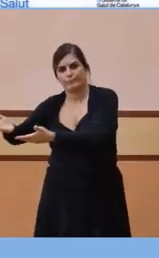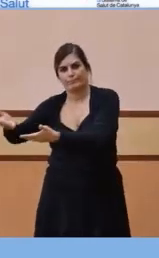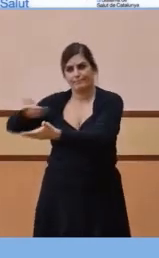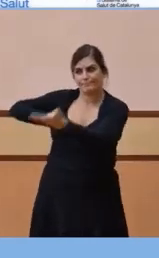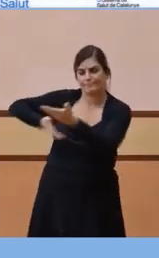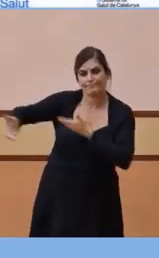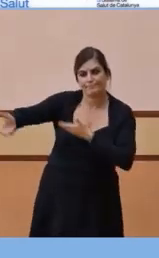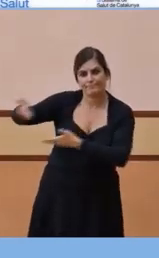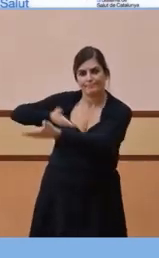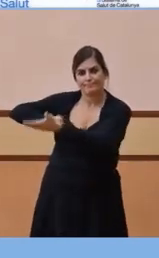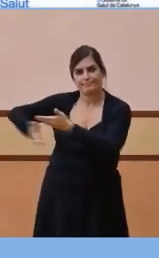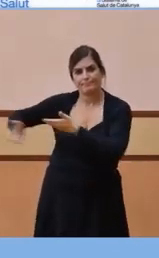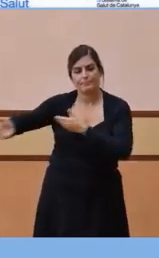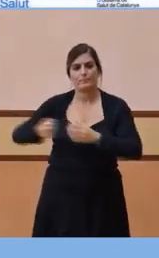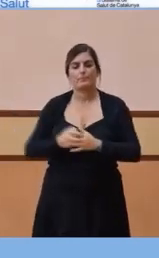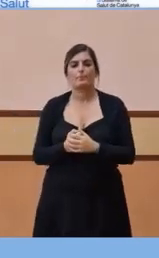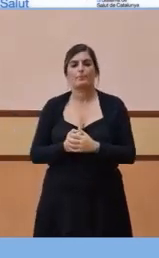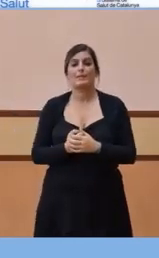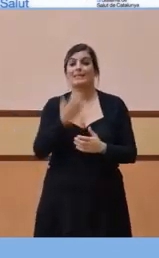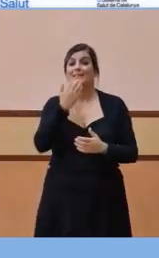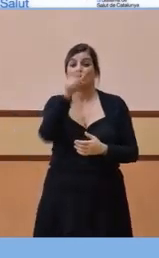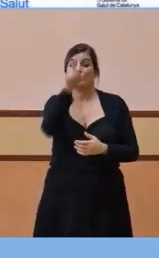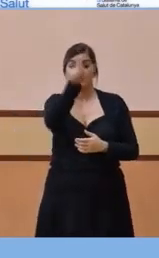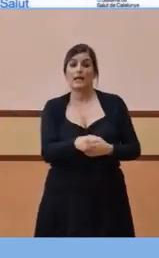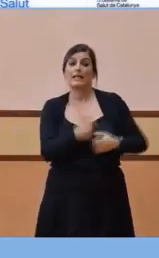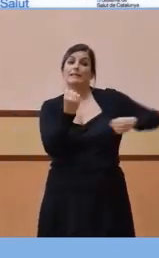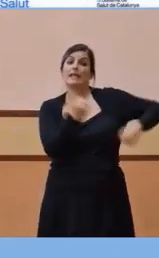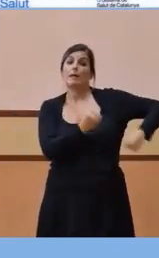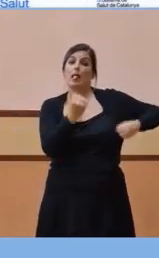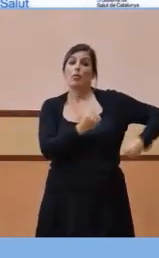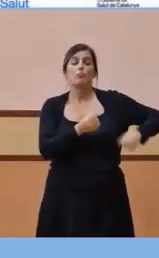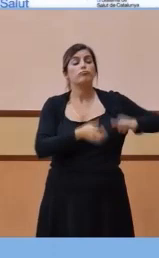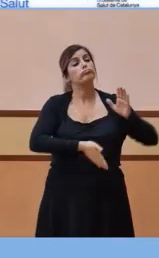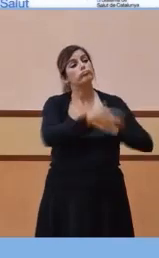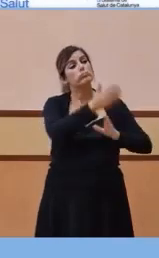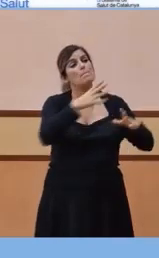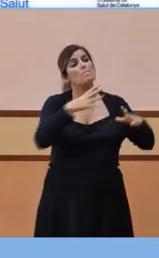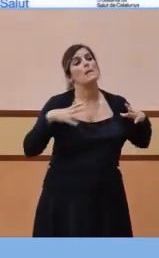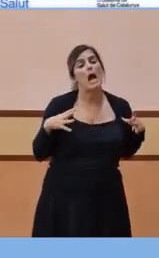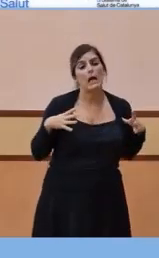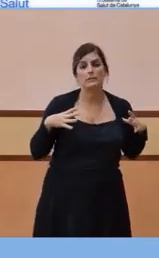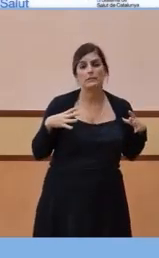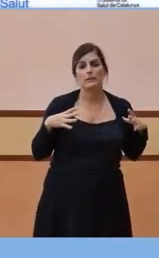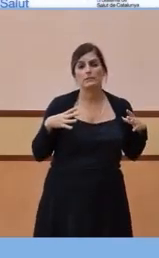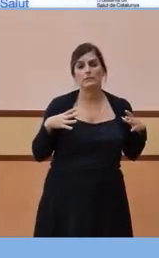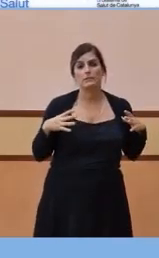Si la persona, el treballador de treballador ha estat, per exemple, de vacances o ha estat en un període